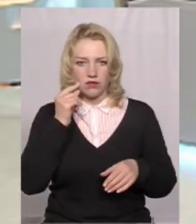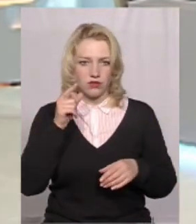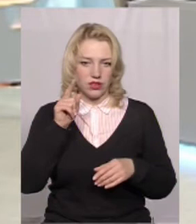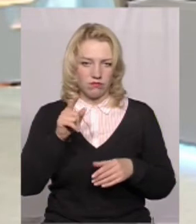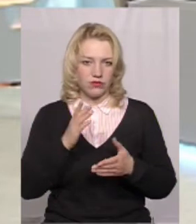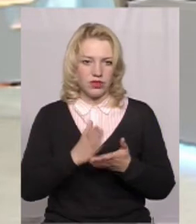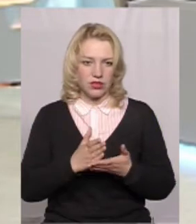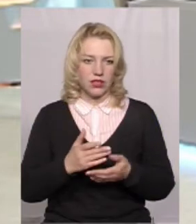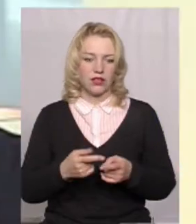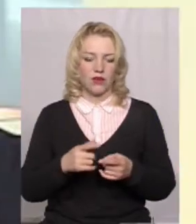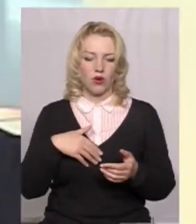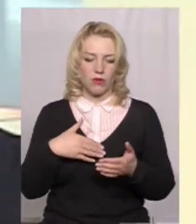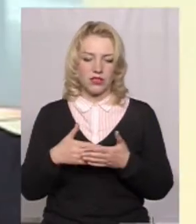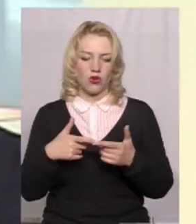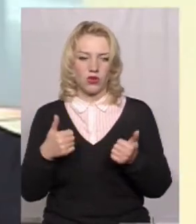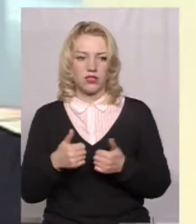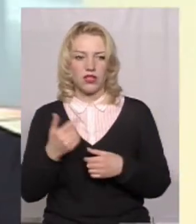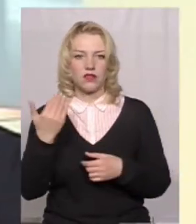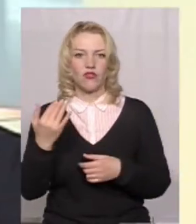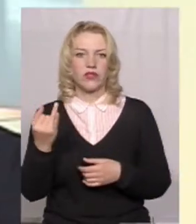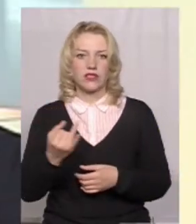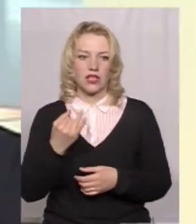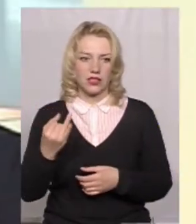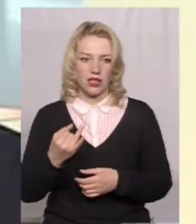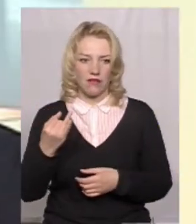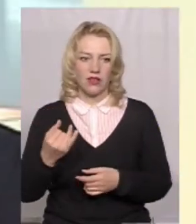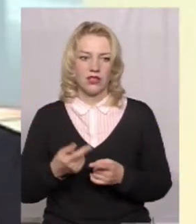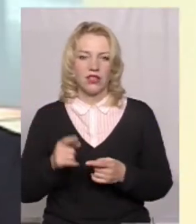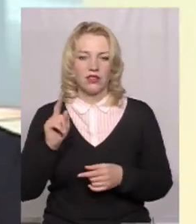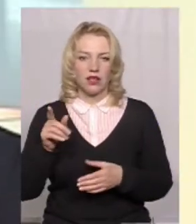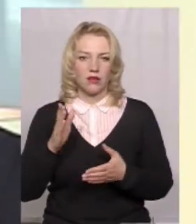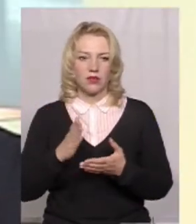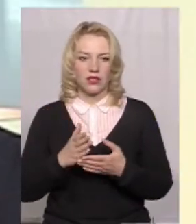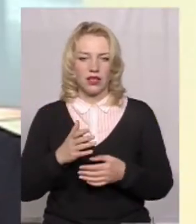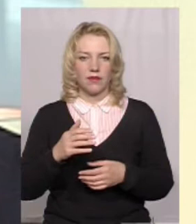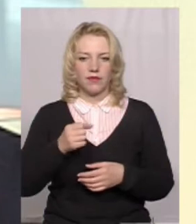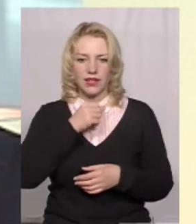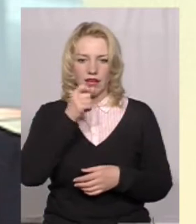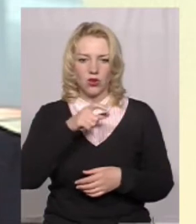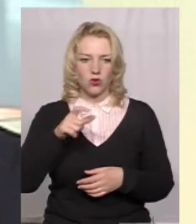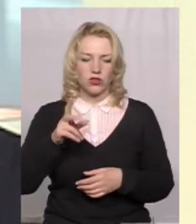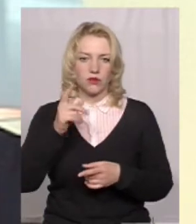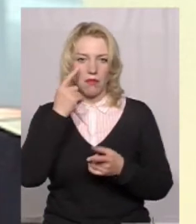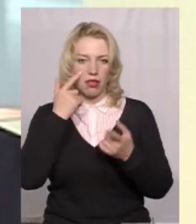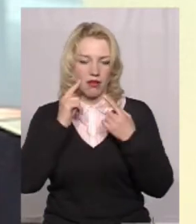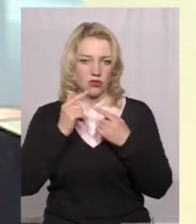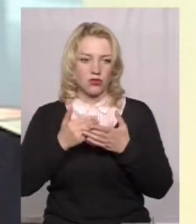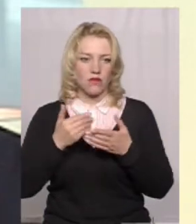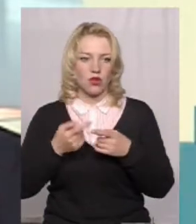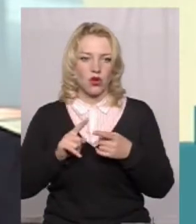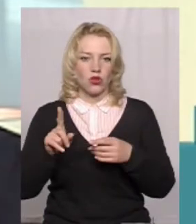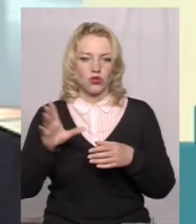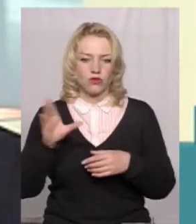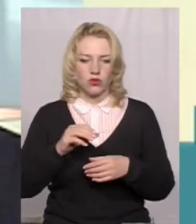люди, як громадська організація, але вони зацікавлені. Там такі є літні люди, які чуть сльози не льют, що ми